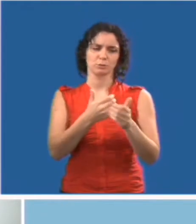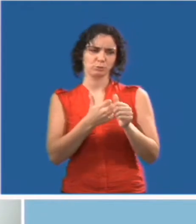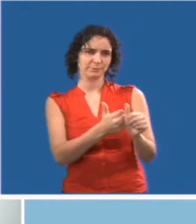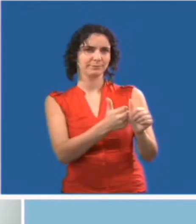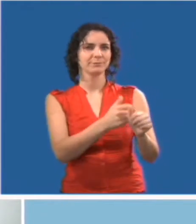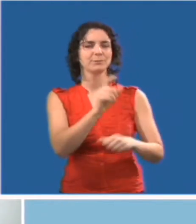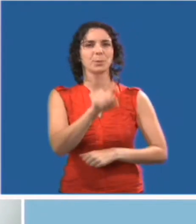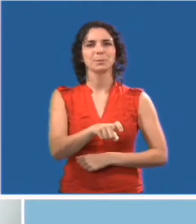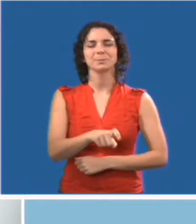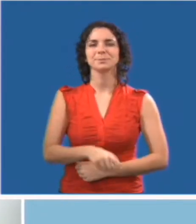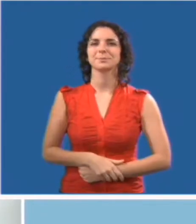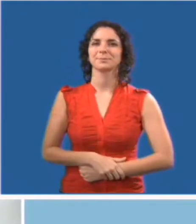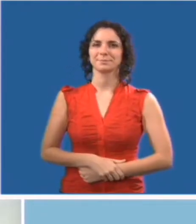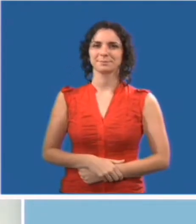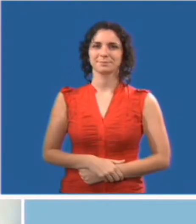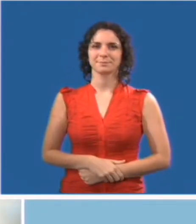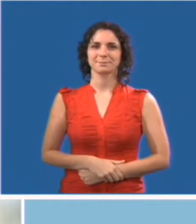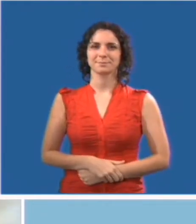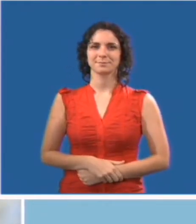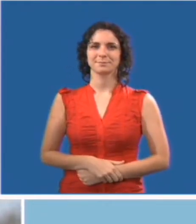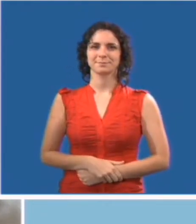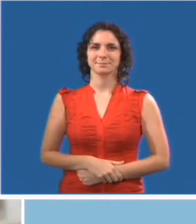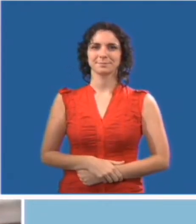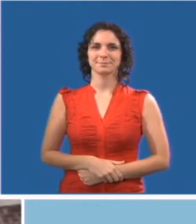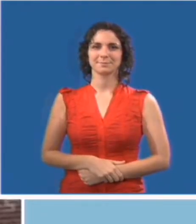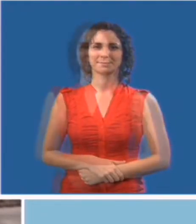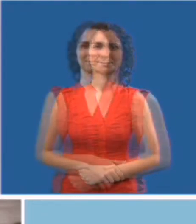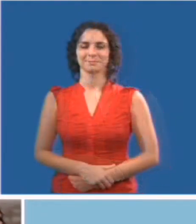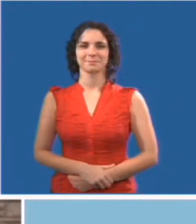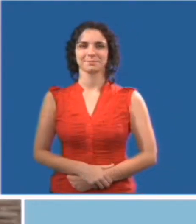procédures en vigueur au conseil scolaire.